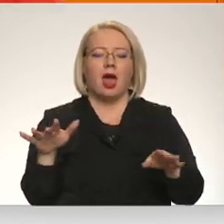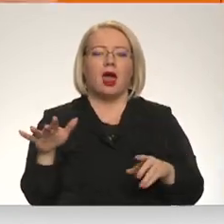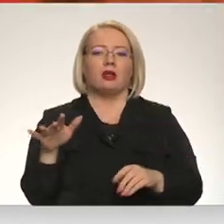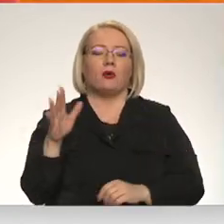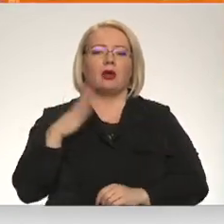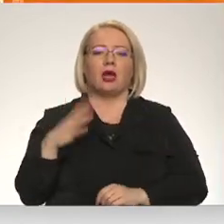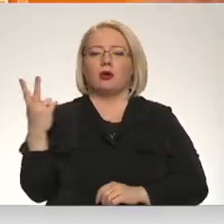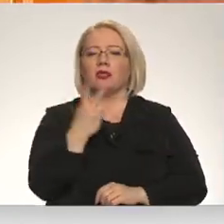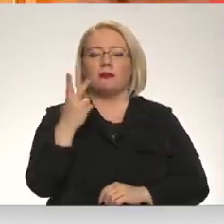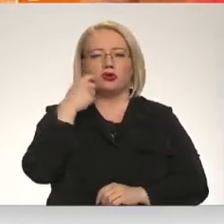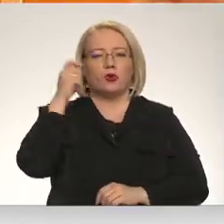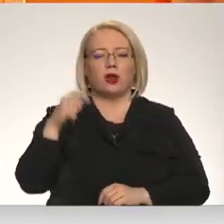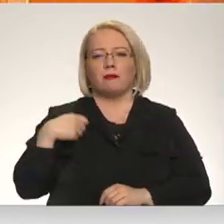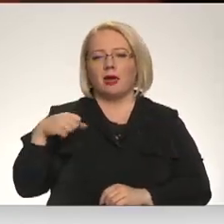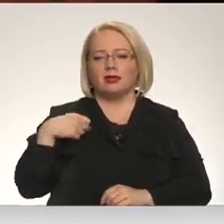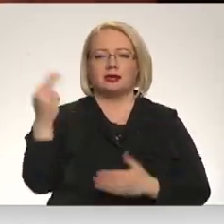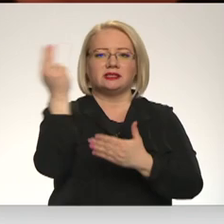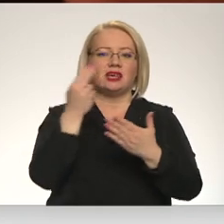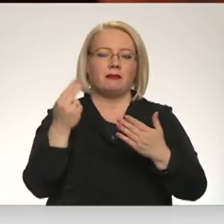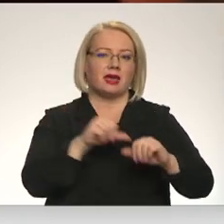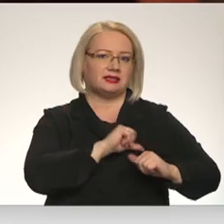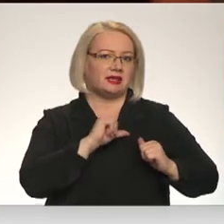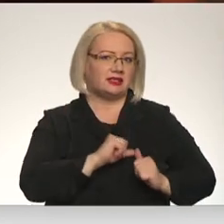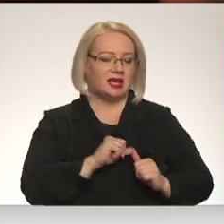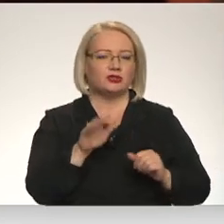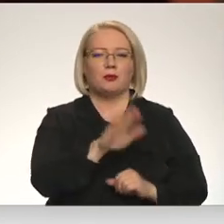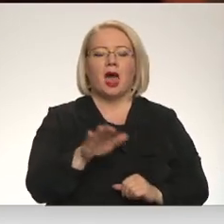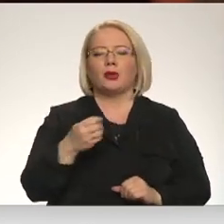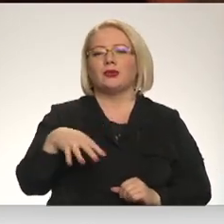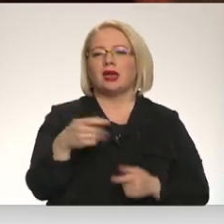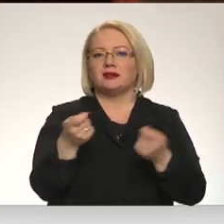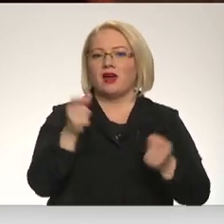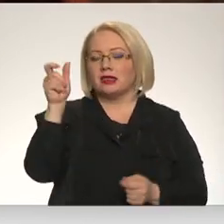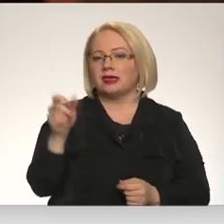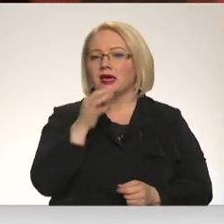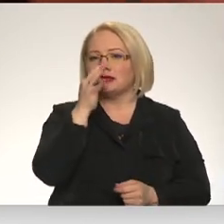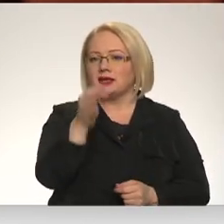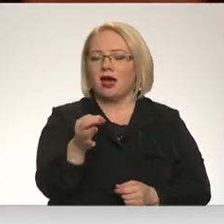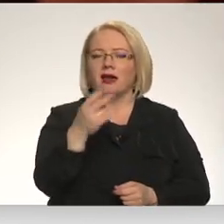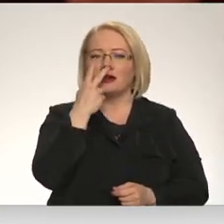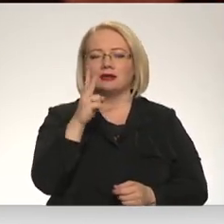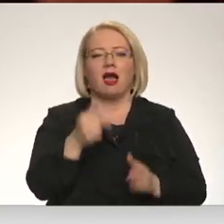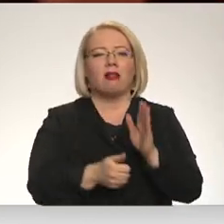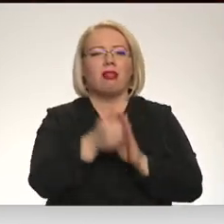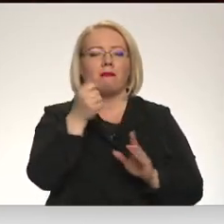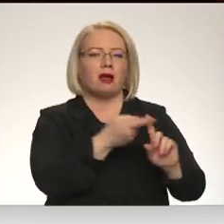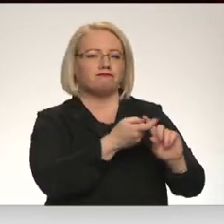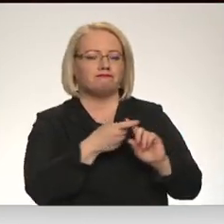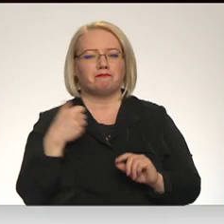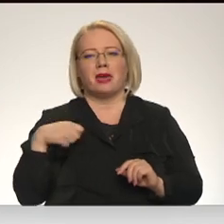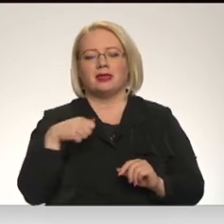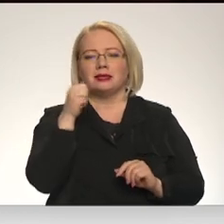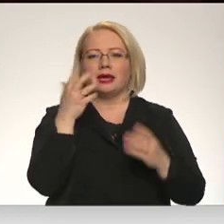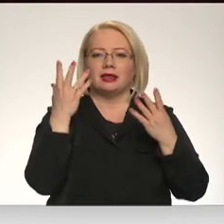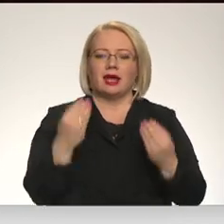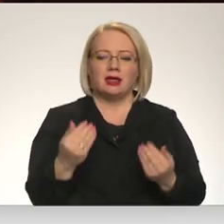Ukraiņa meitenes, zīmējuši sirsnīgas. Bērndārz vadītē atzīst, ka šundēļ vēl redzēs, kā labāk iesaistīt meitenes ikdienā, bet šobrīd viss